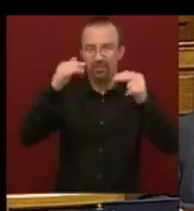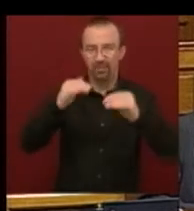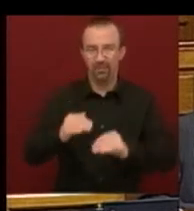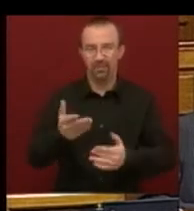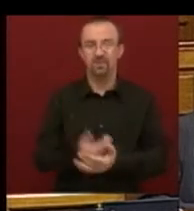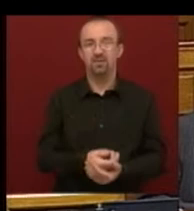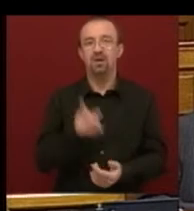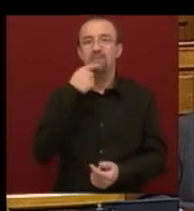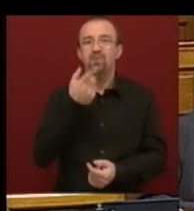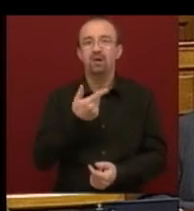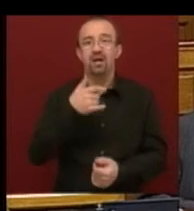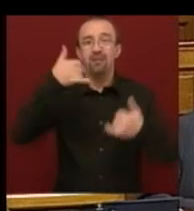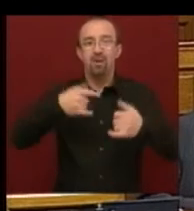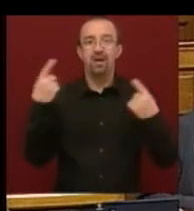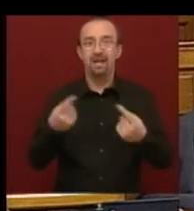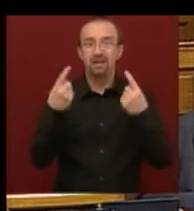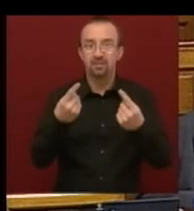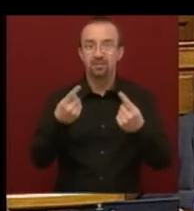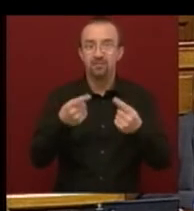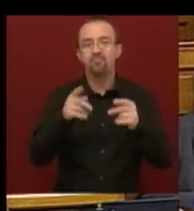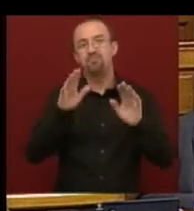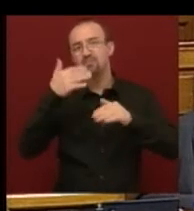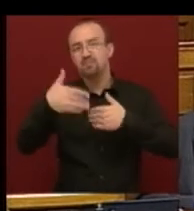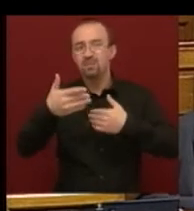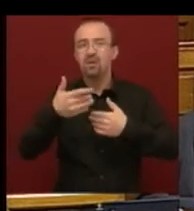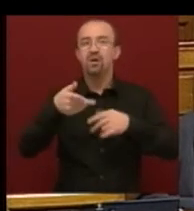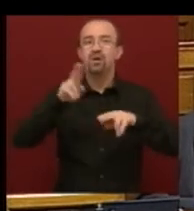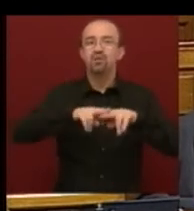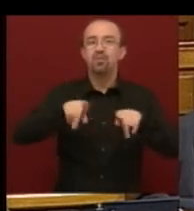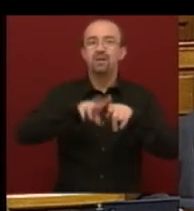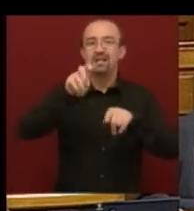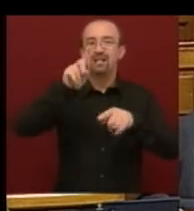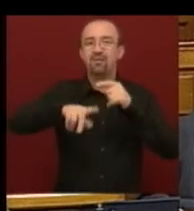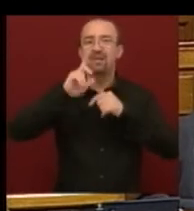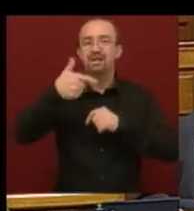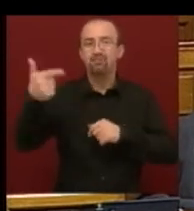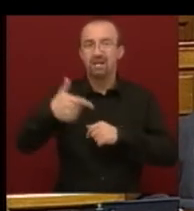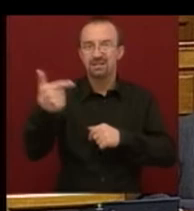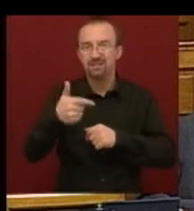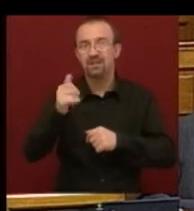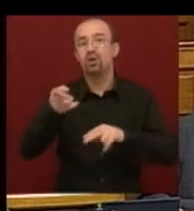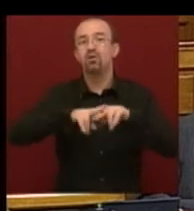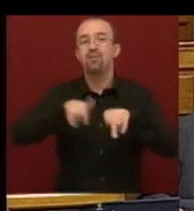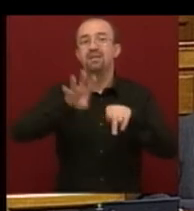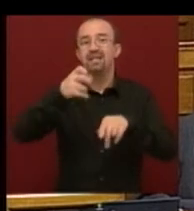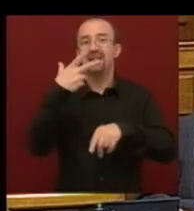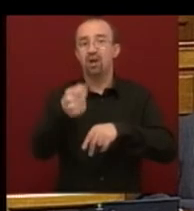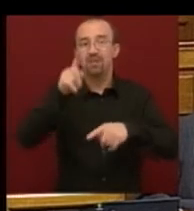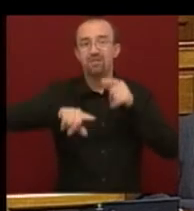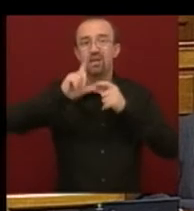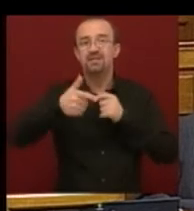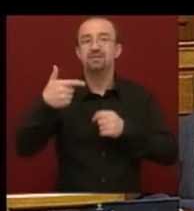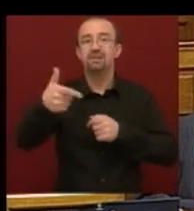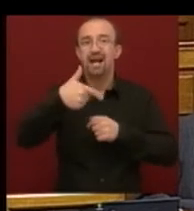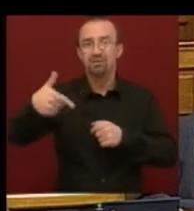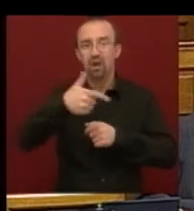is, és mit mondjak, amikor egy mai hír szerint rövidesen több mint 400 forint lesz a benzín, és több mint 430 forint lesz a